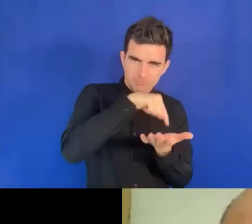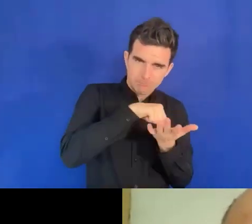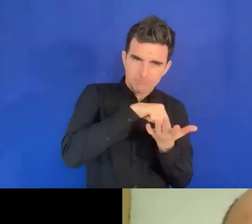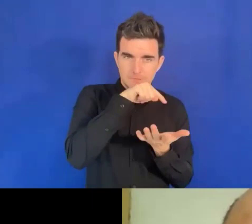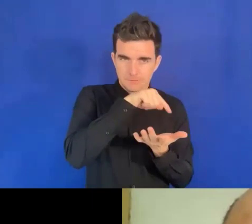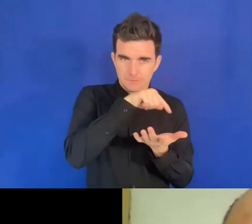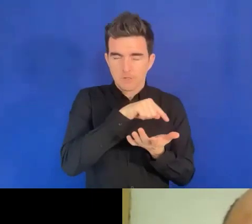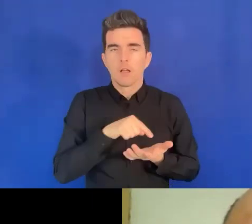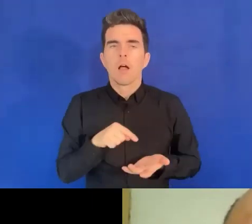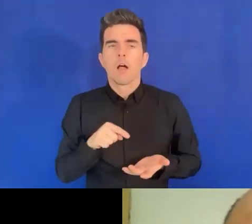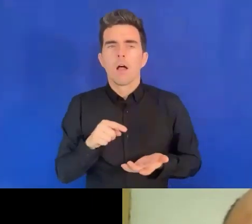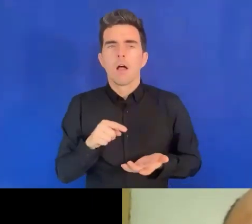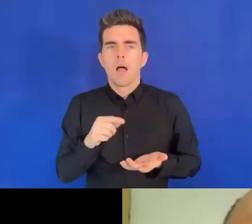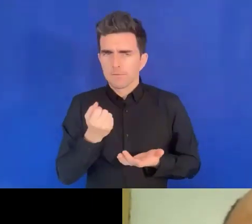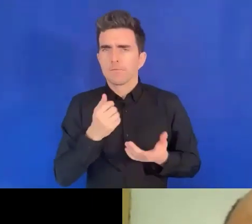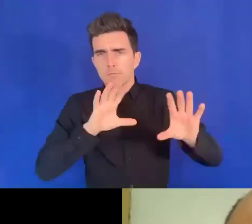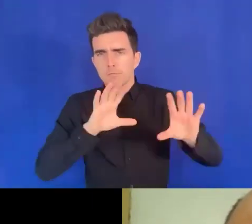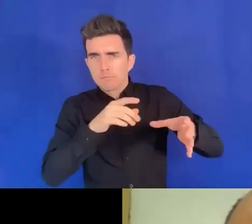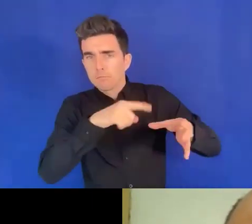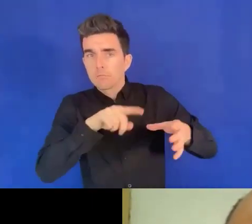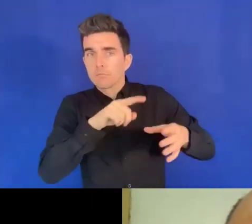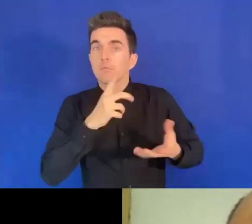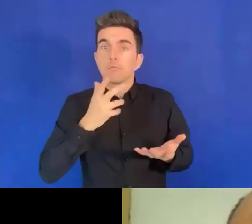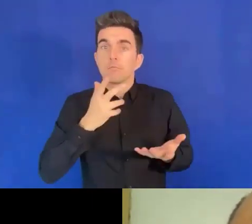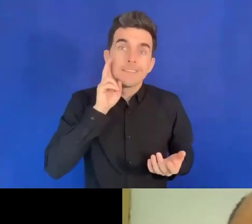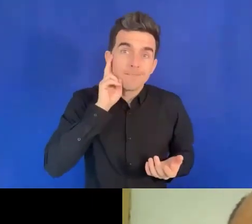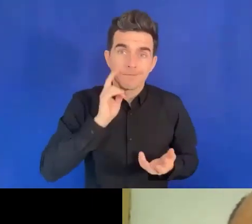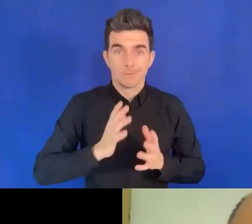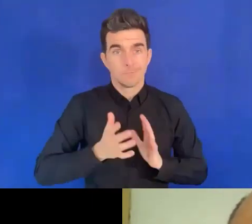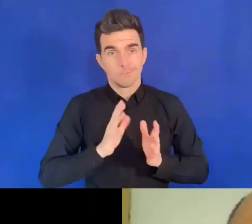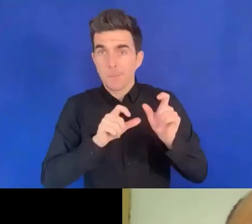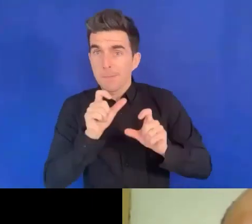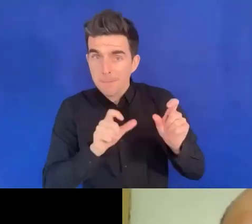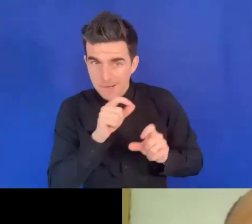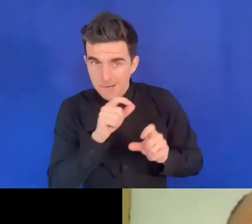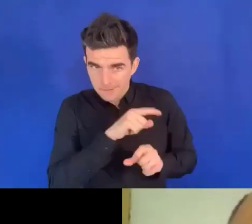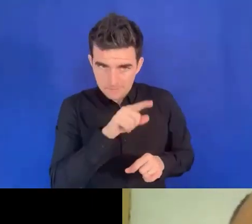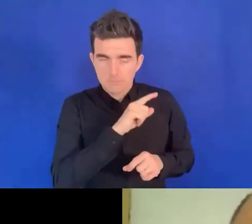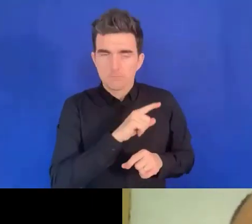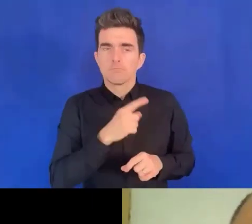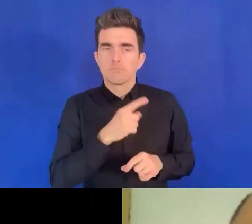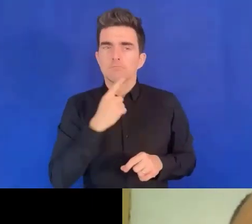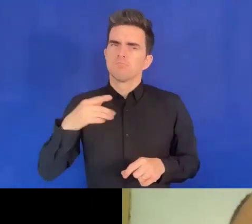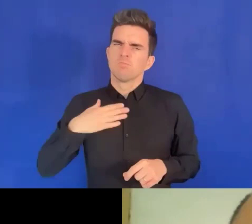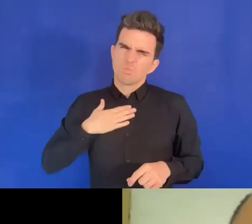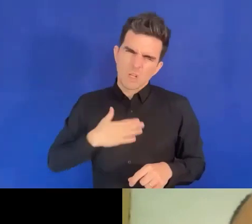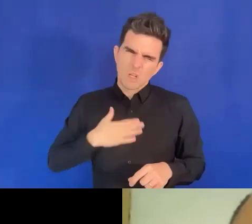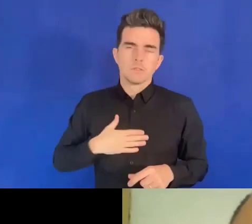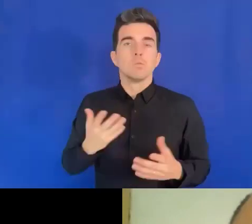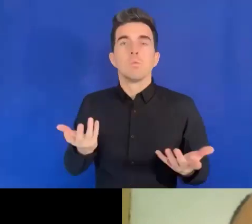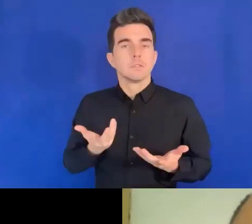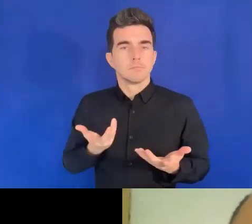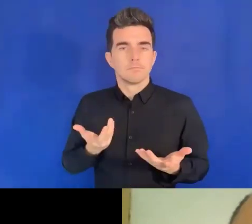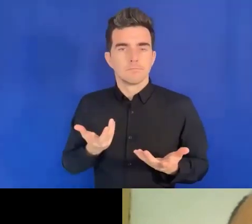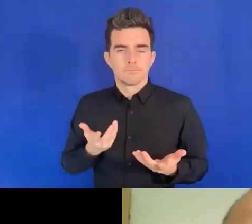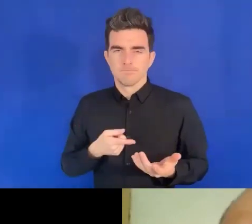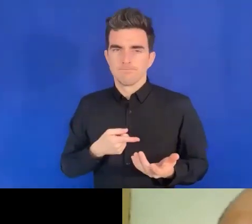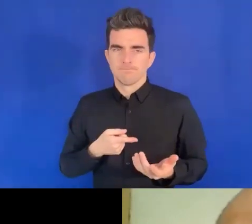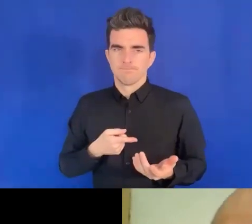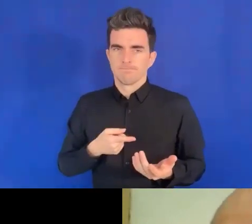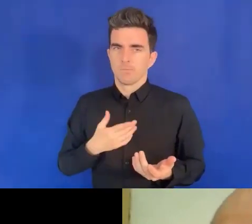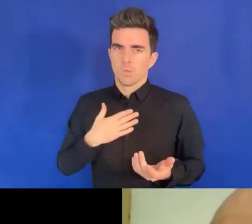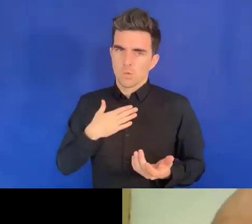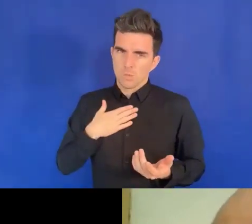avoir des groupes WhatsApp pour demander de l'aide parce qu'ils ne peuvent pas utiliser le téléphone.